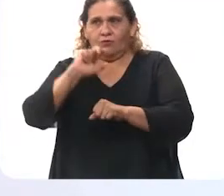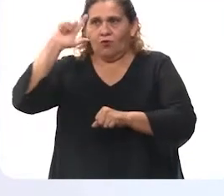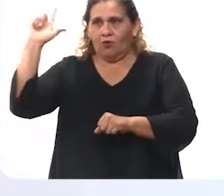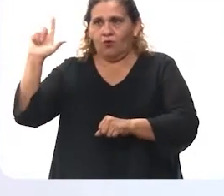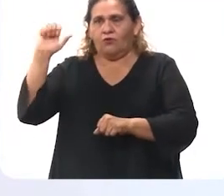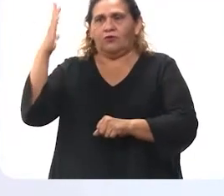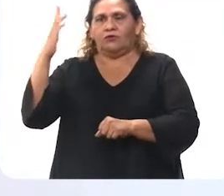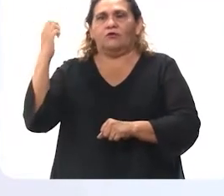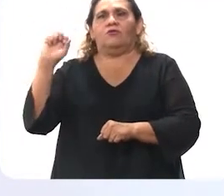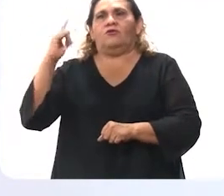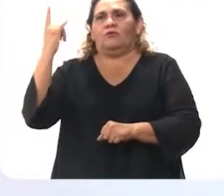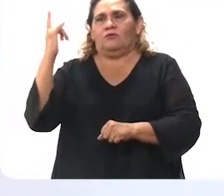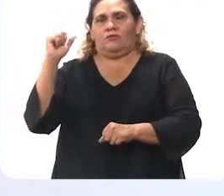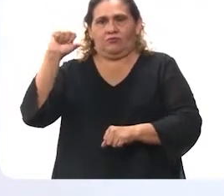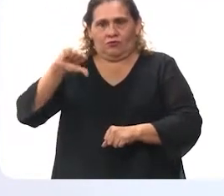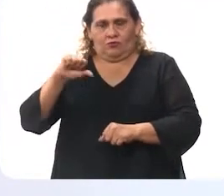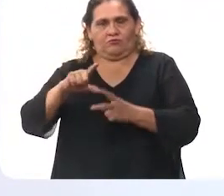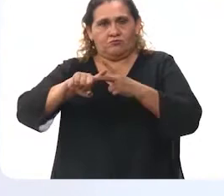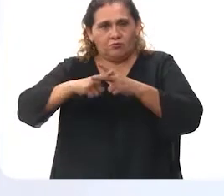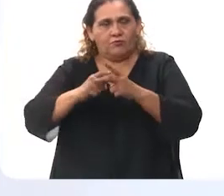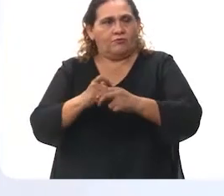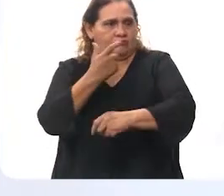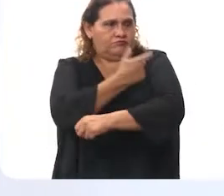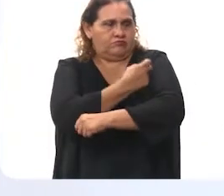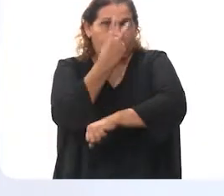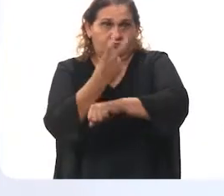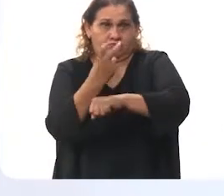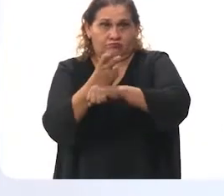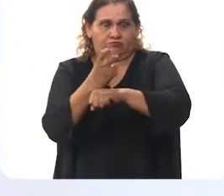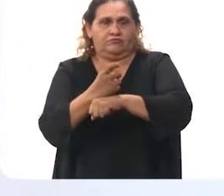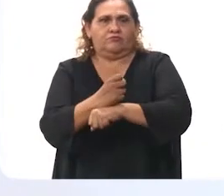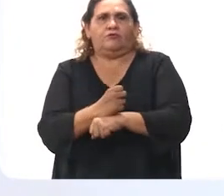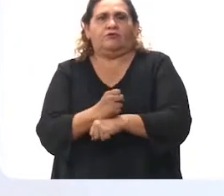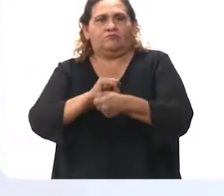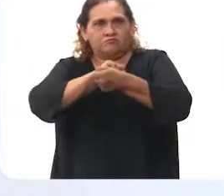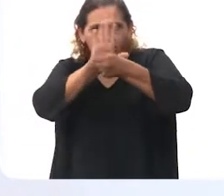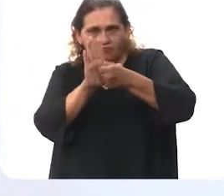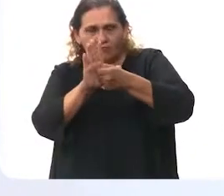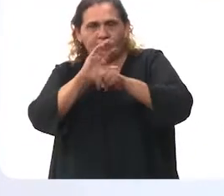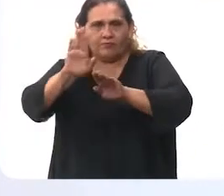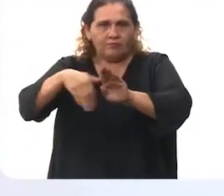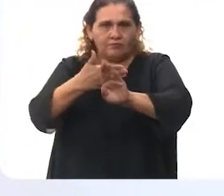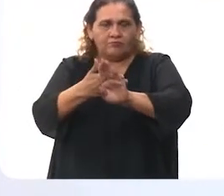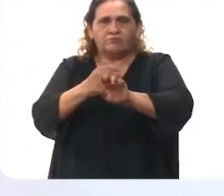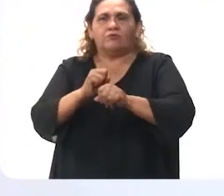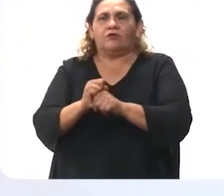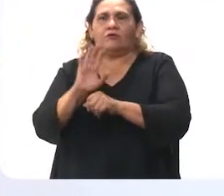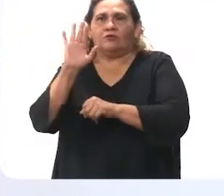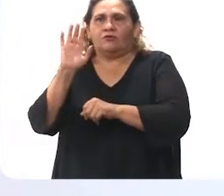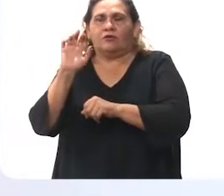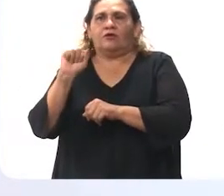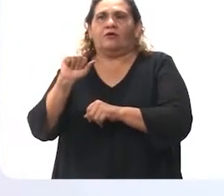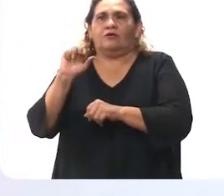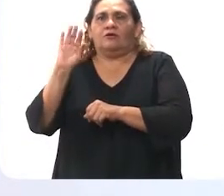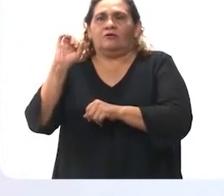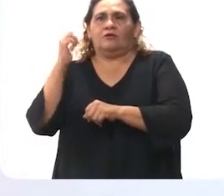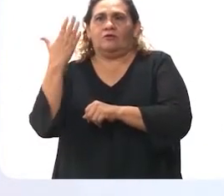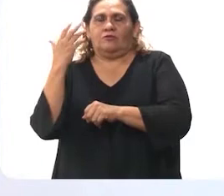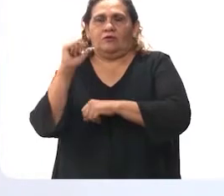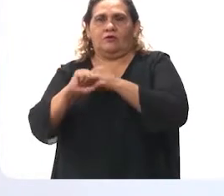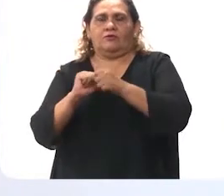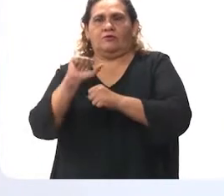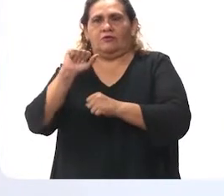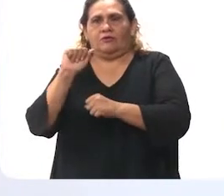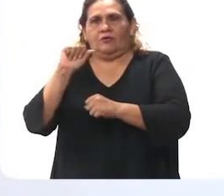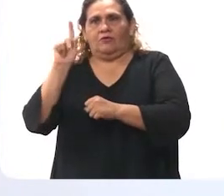habo tukajilo abala akil tzitzantun panabaseye tekitinum. Halacho muna teko, su cacap yetel yaxgaba.